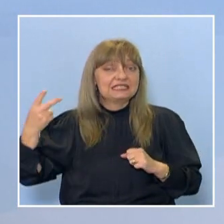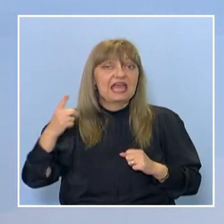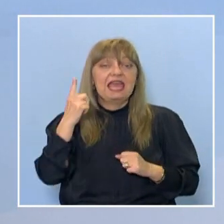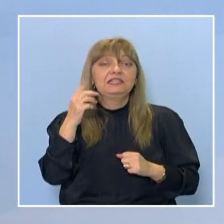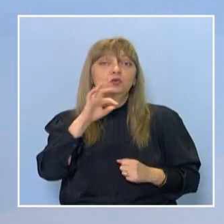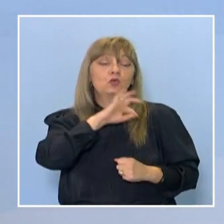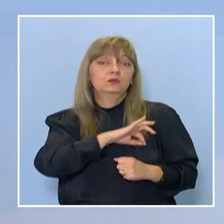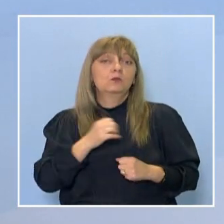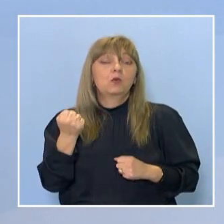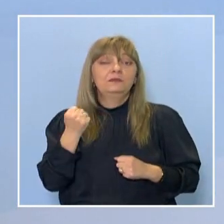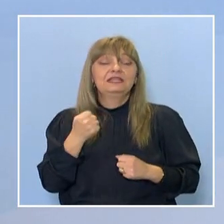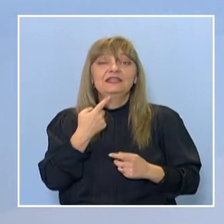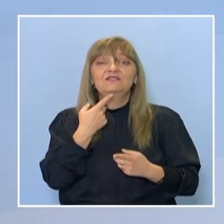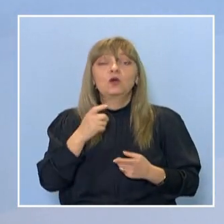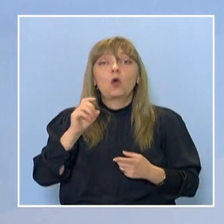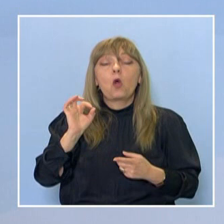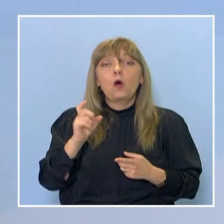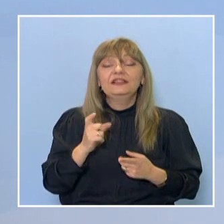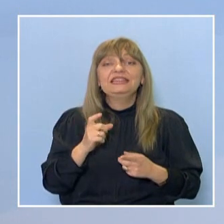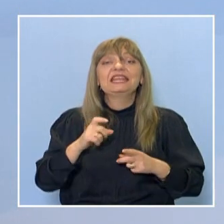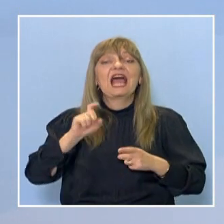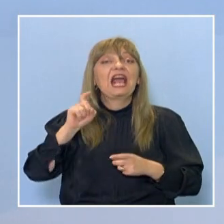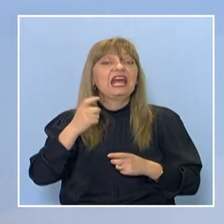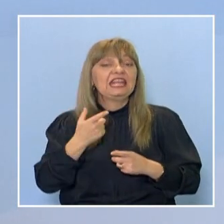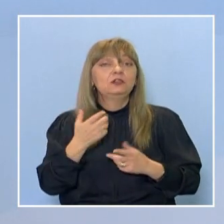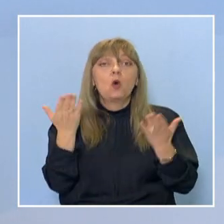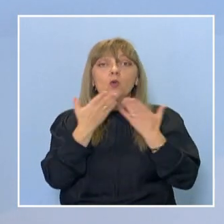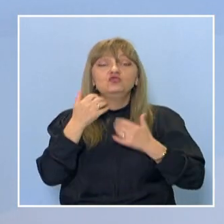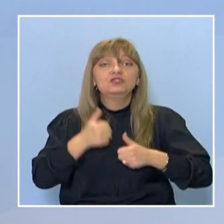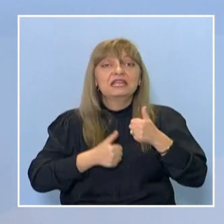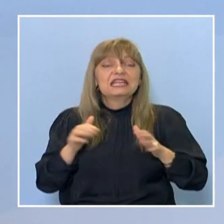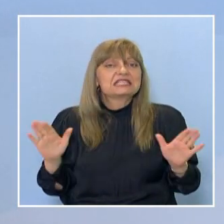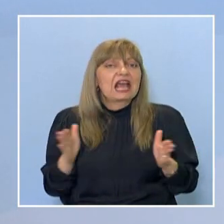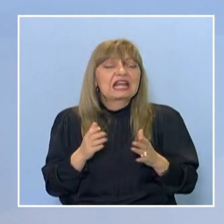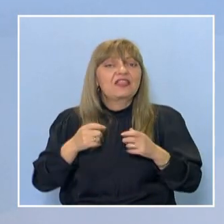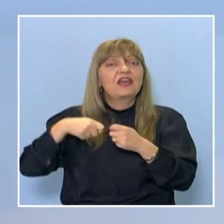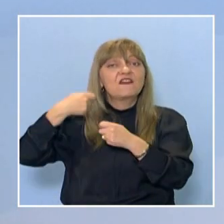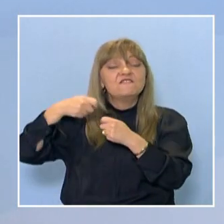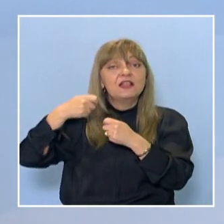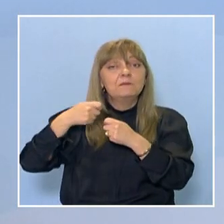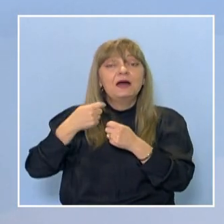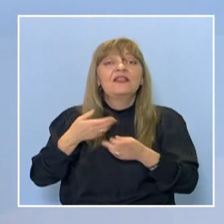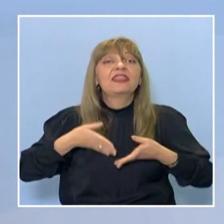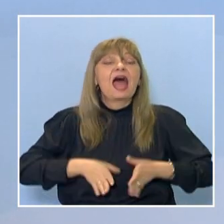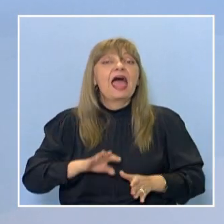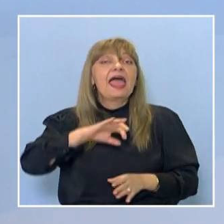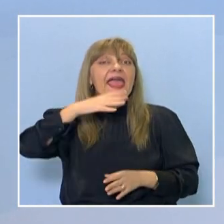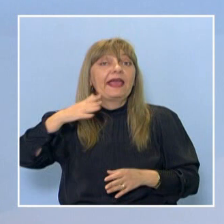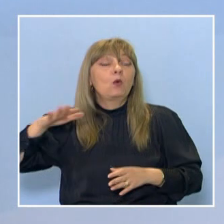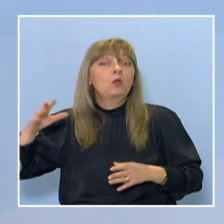победителите в Going Green. Ученически конкурс за кратък филм на екологична тема заснет с мобилен телефон.